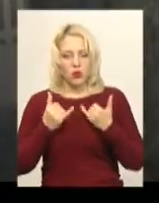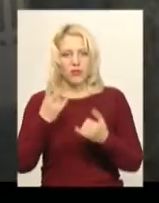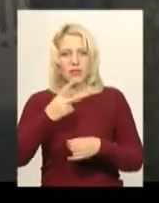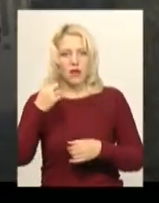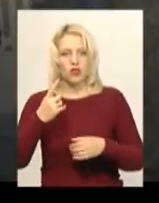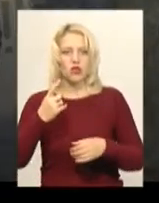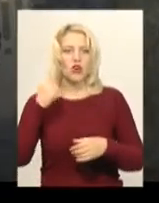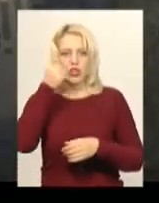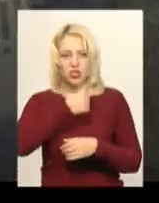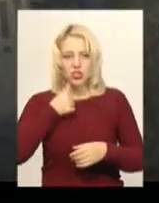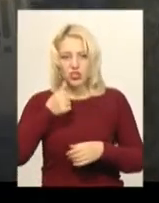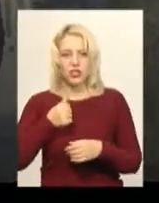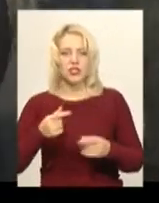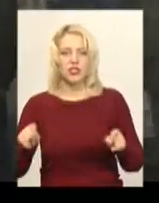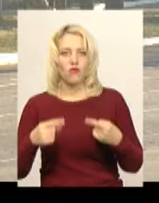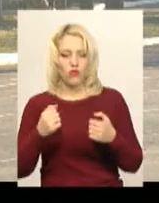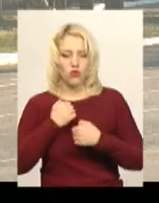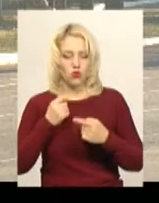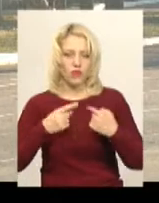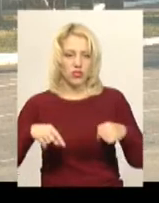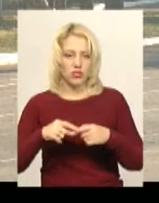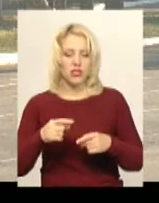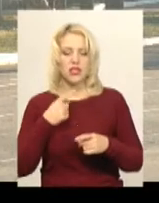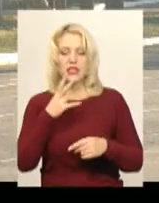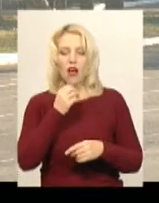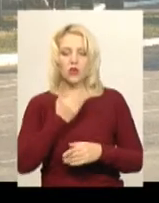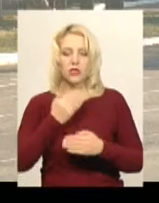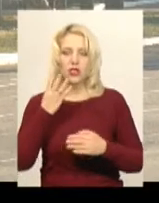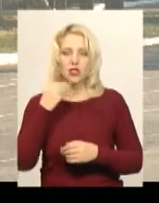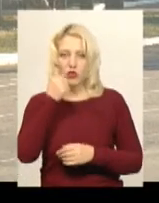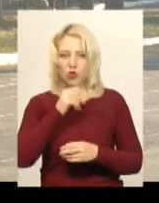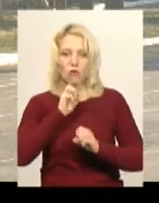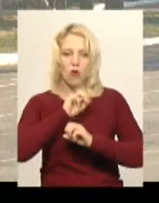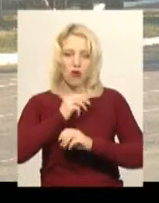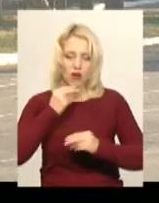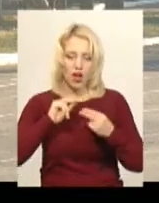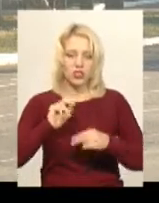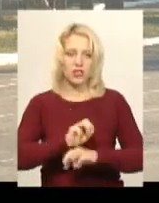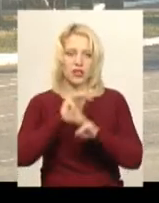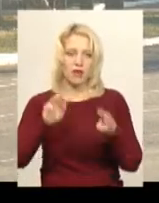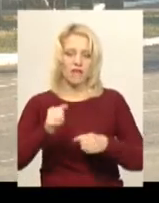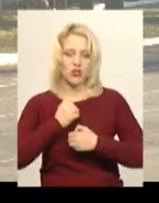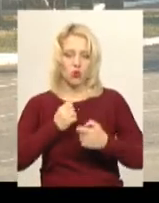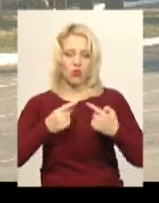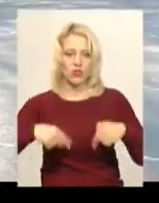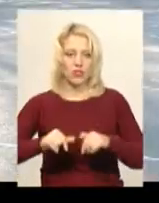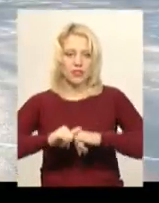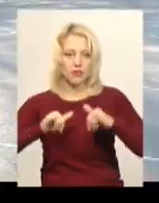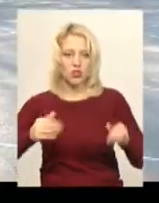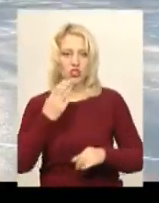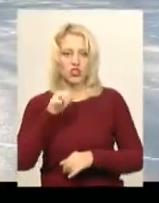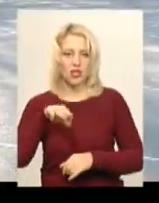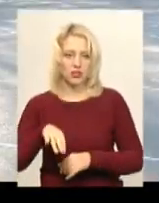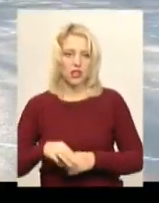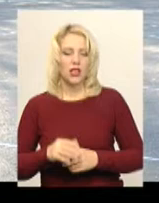військової частини, каже Олексій Наконечний. Чоловік додає, за останні 4 роки покращилось забезпечення військової частини, збільшився штат. Багато що